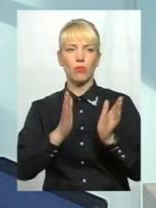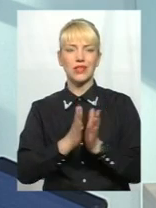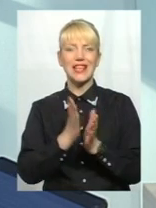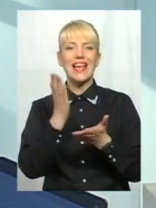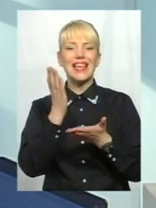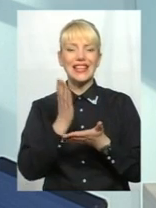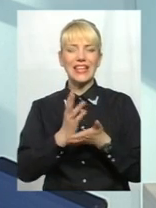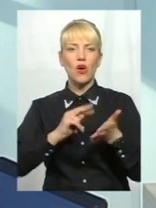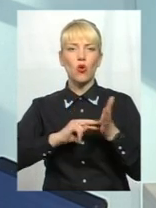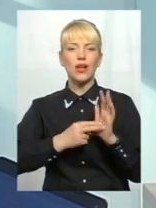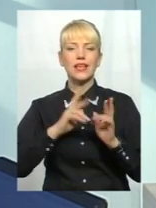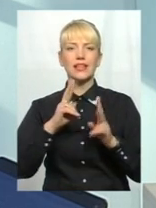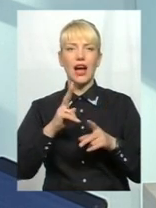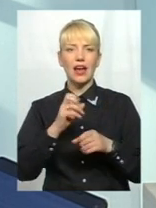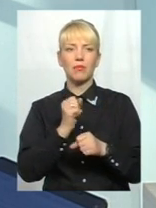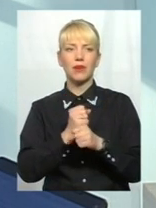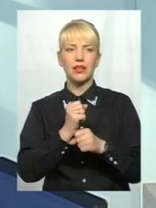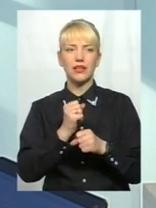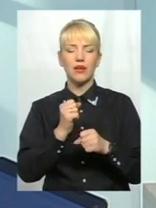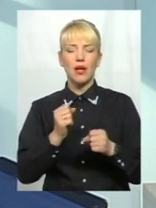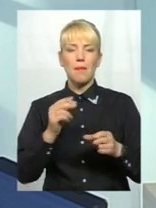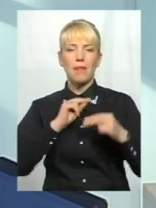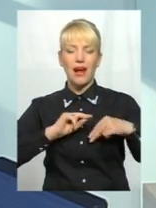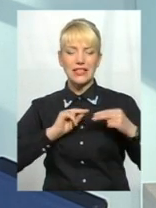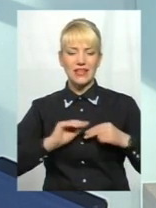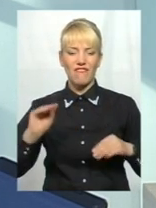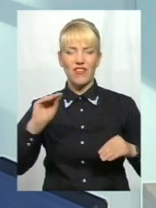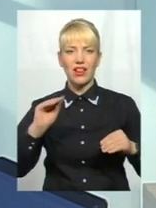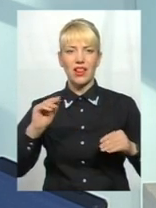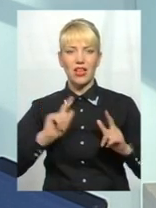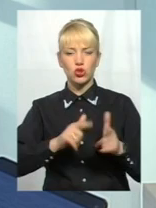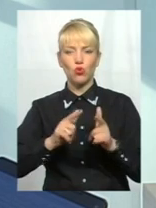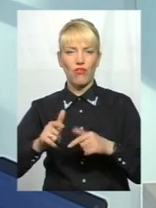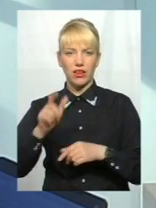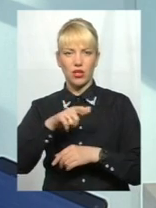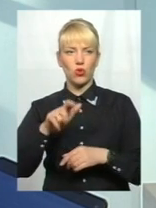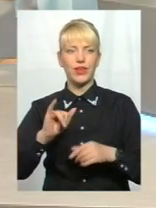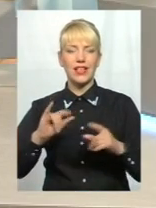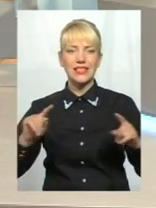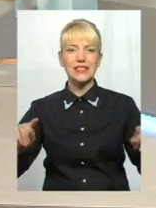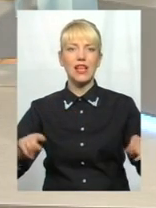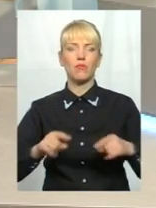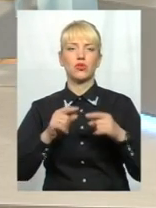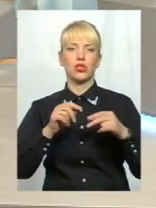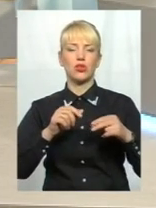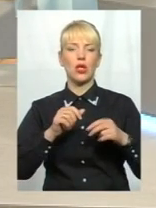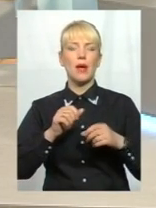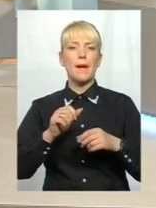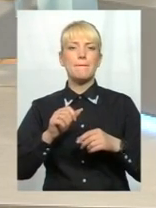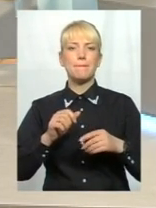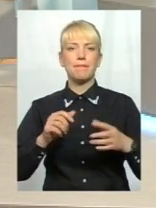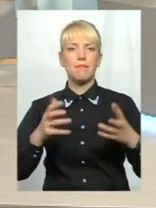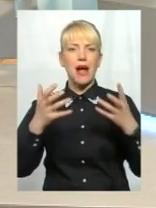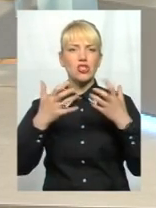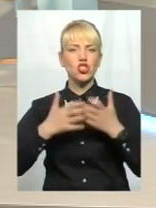навколо цього комплексу і працевлаштувати людей, і запустити машину такого підйому і економічного, і